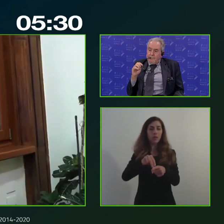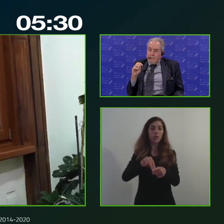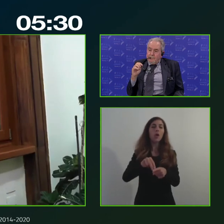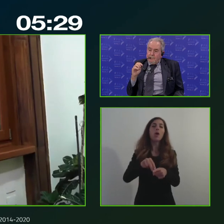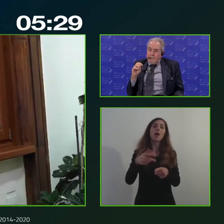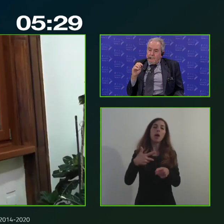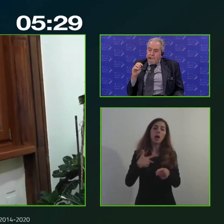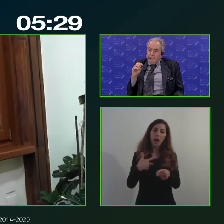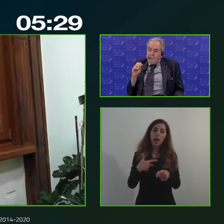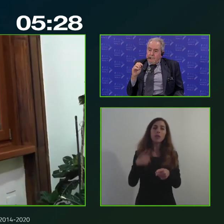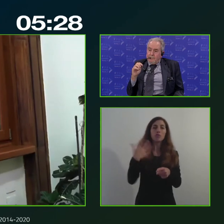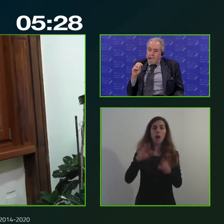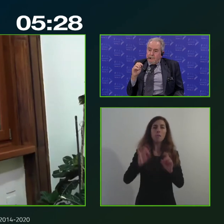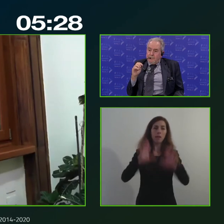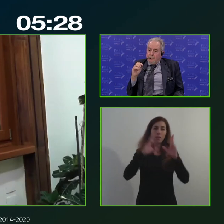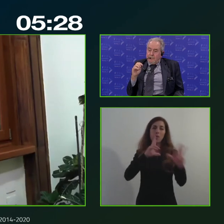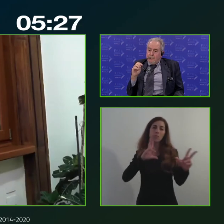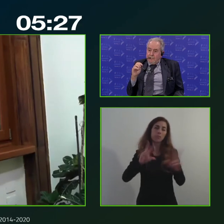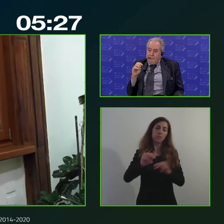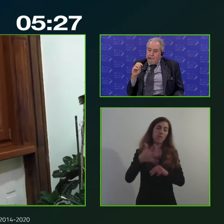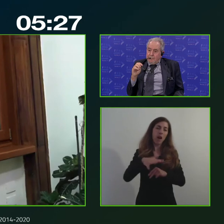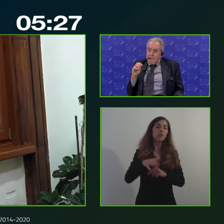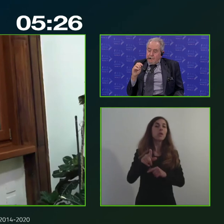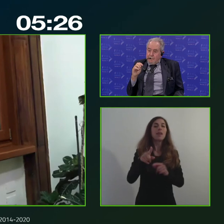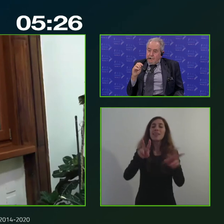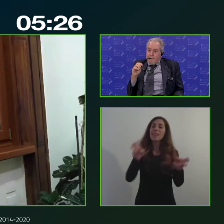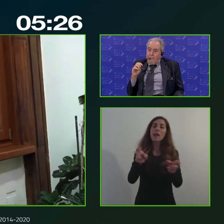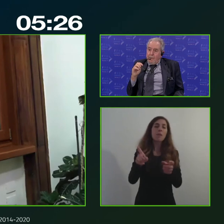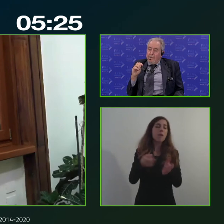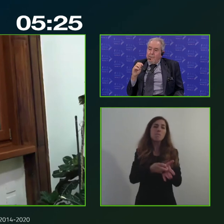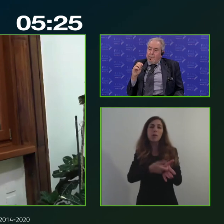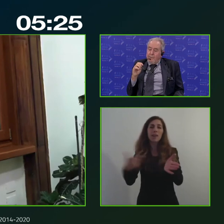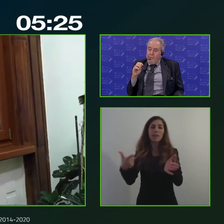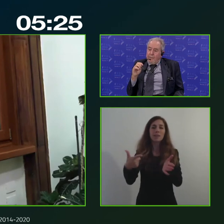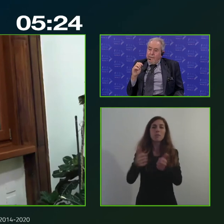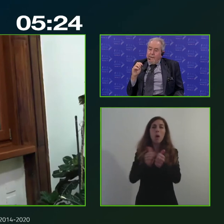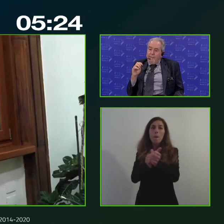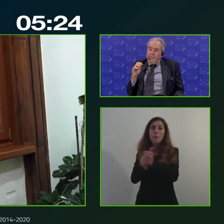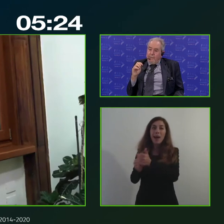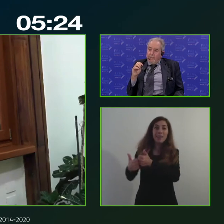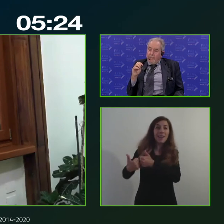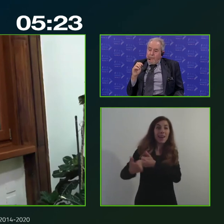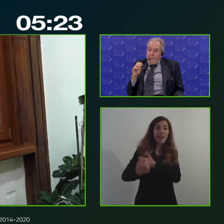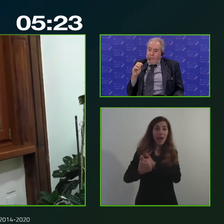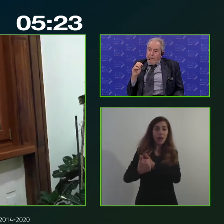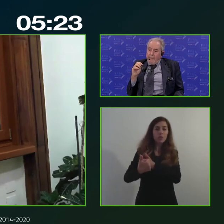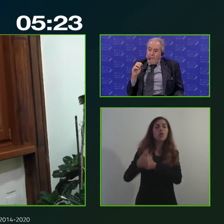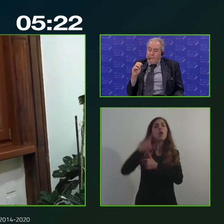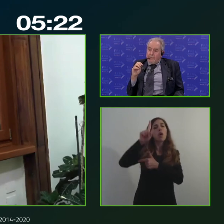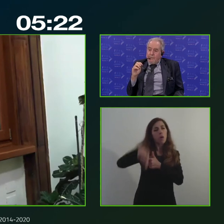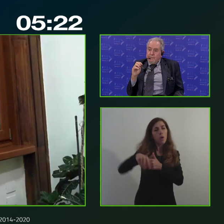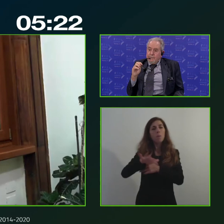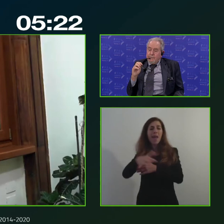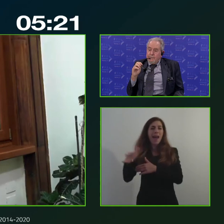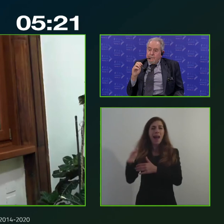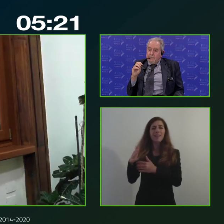discussione di questa mattina un tema essenziale cioè il partenariato come anche altri interlocutori perché ovviamente non è soltanto